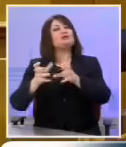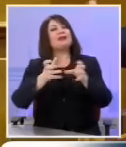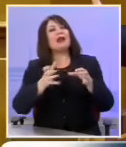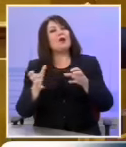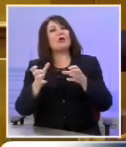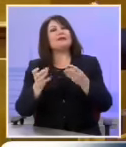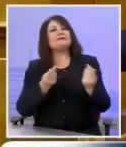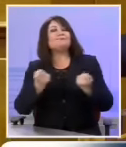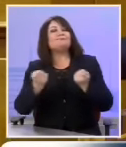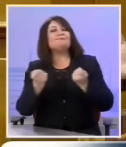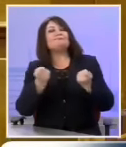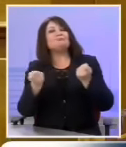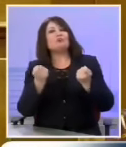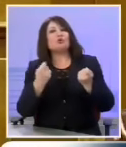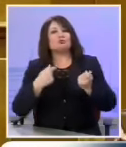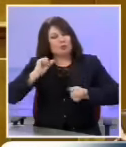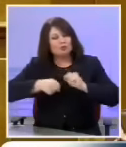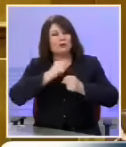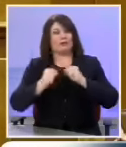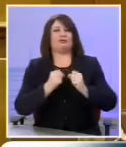χειρίστηκαν την προσπάθειά μας αυτή.